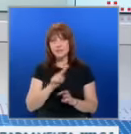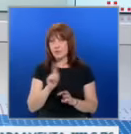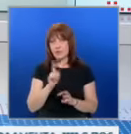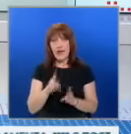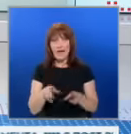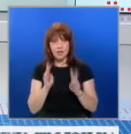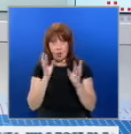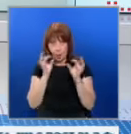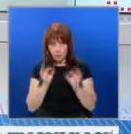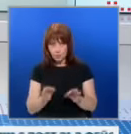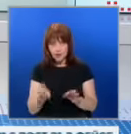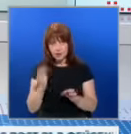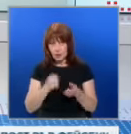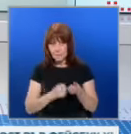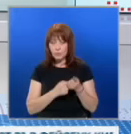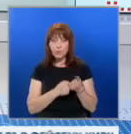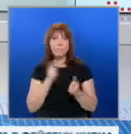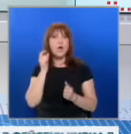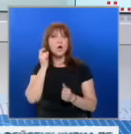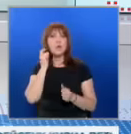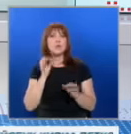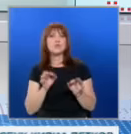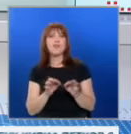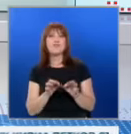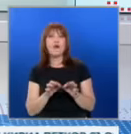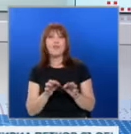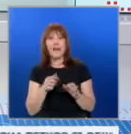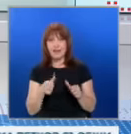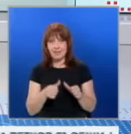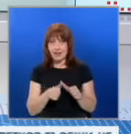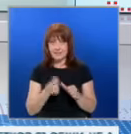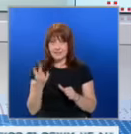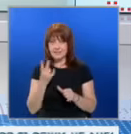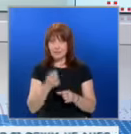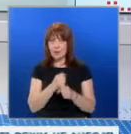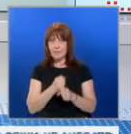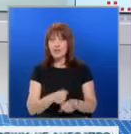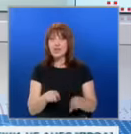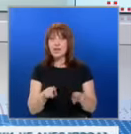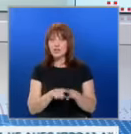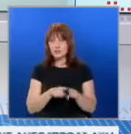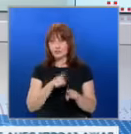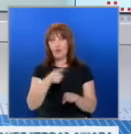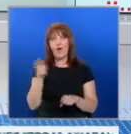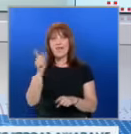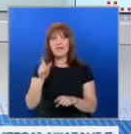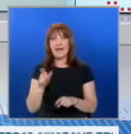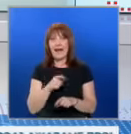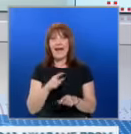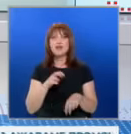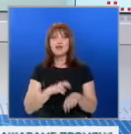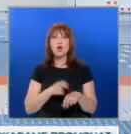не е решил окончателно дали ще подкрепи Урсула фон дер Лайен за втори мандат. Същото каза и премиерът на Италия Джорджа Мелони.